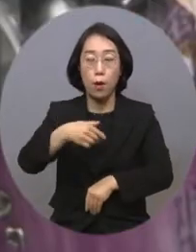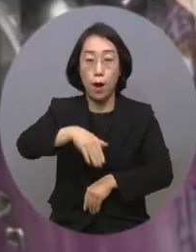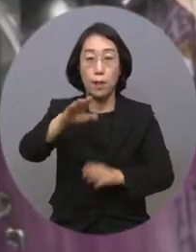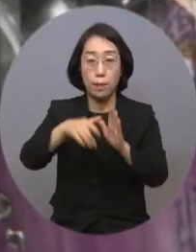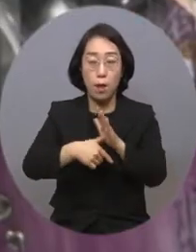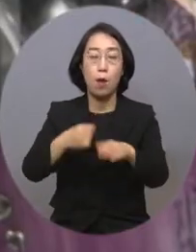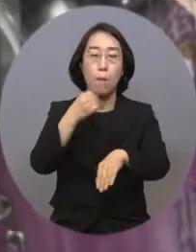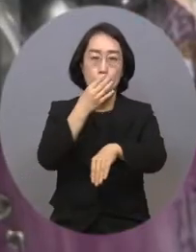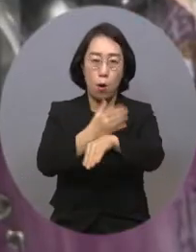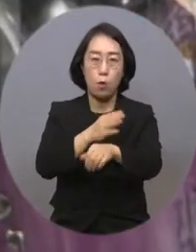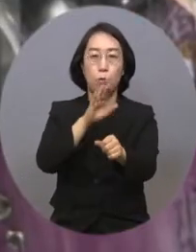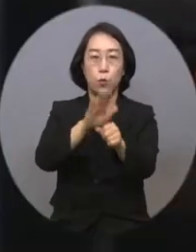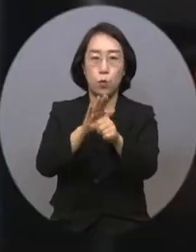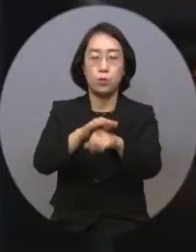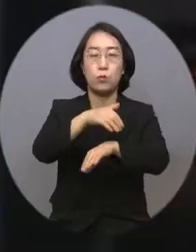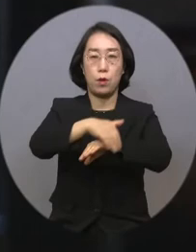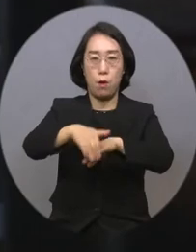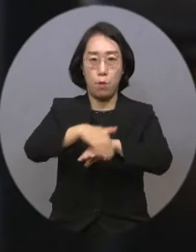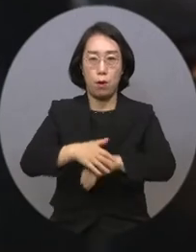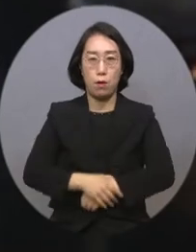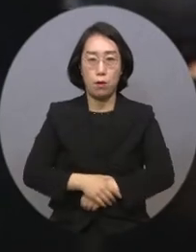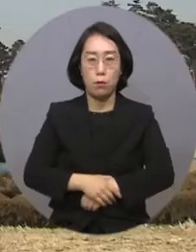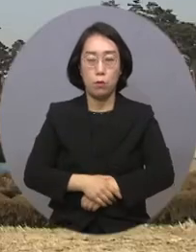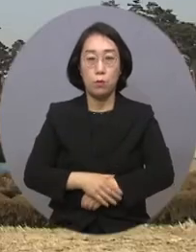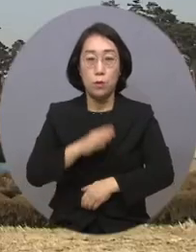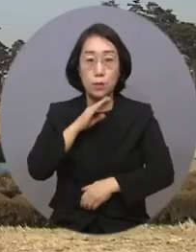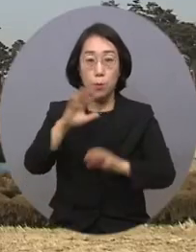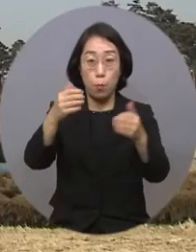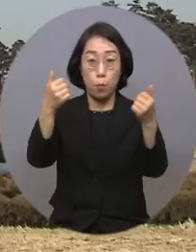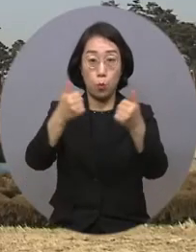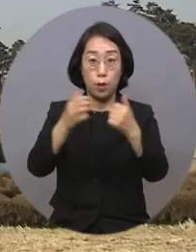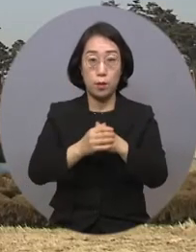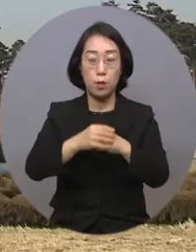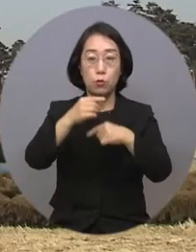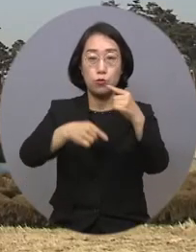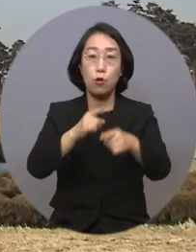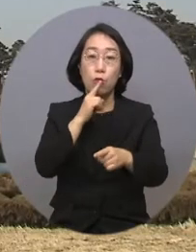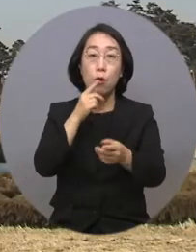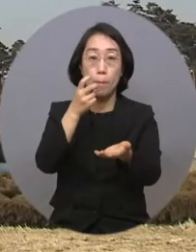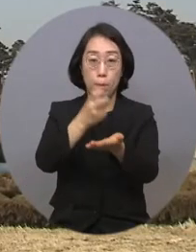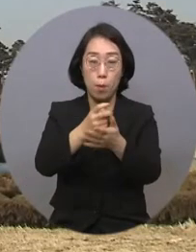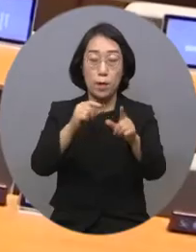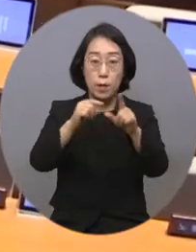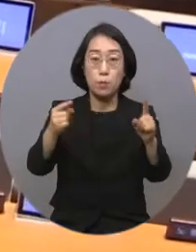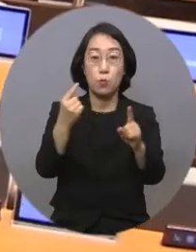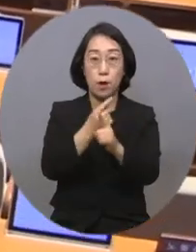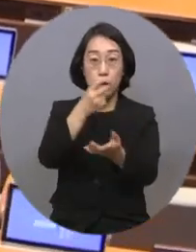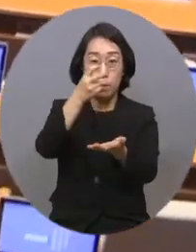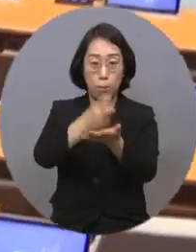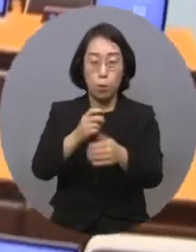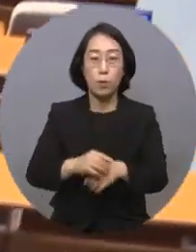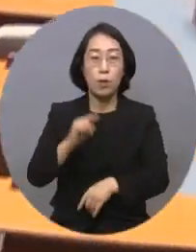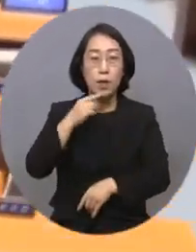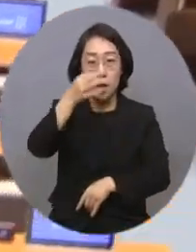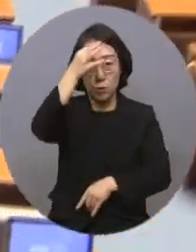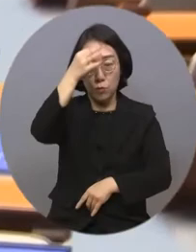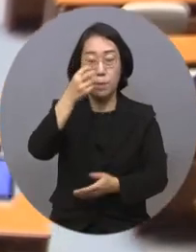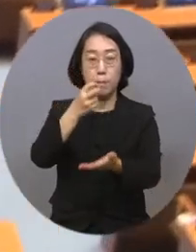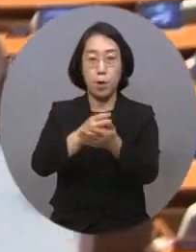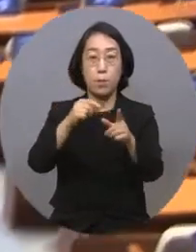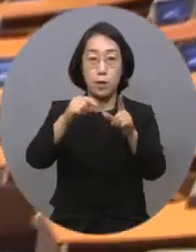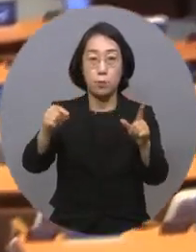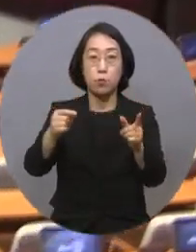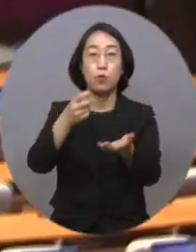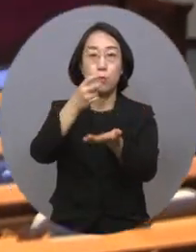방침입니다. 한편 이번 본회의에서는 한국수하언어법 1부 개정 법률안, 예술인복지법 1부 개정